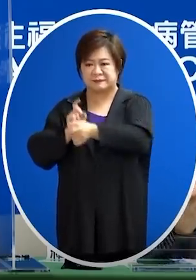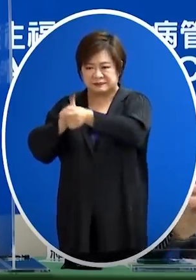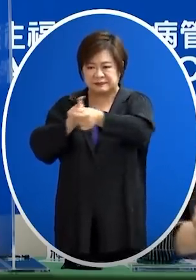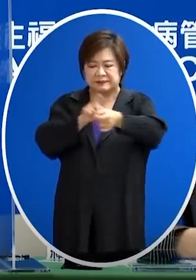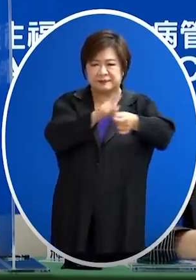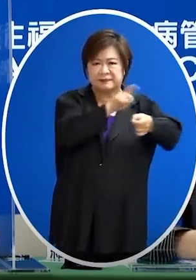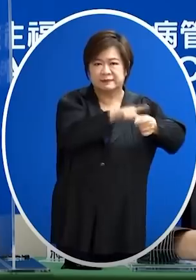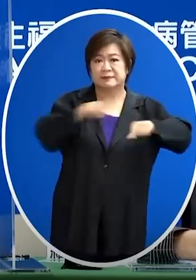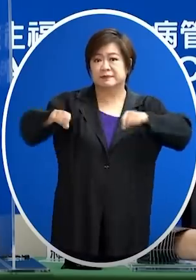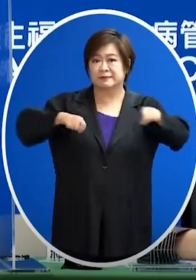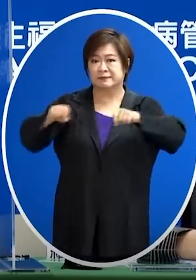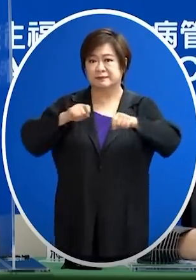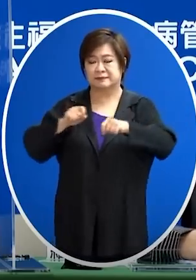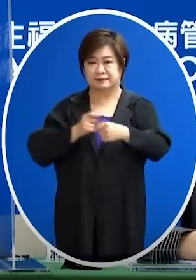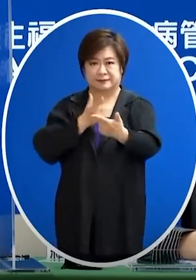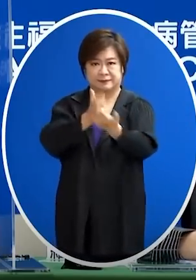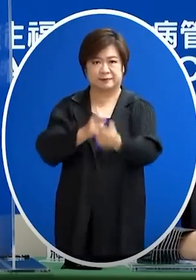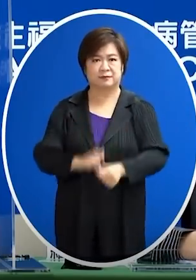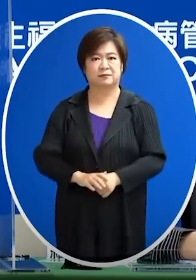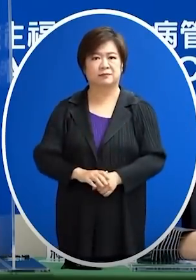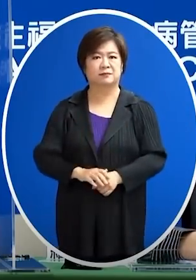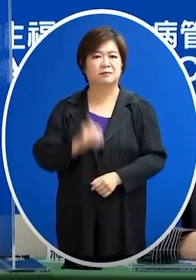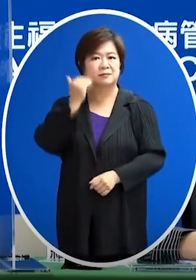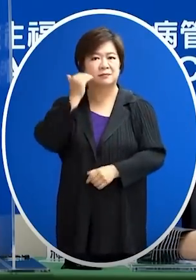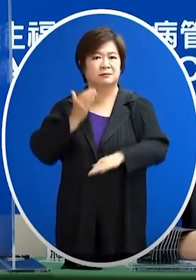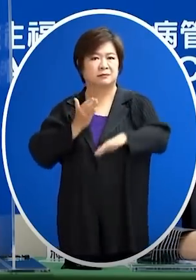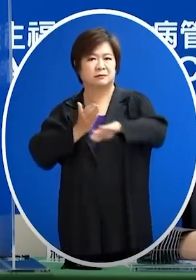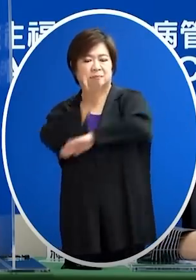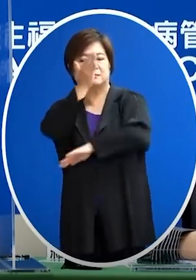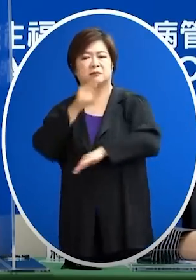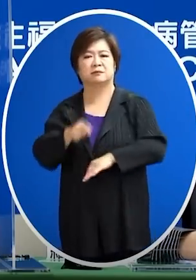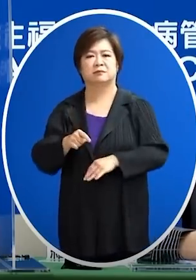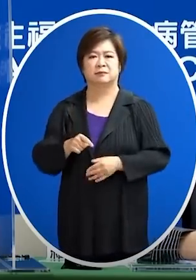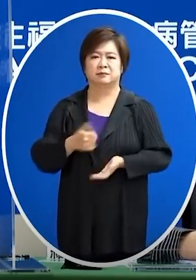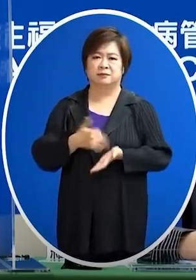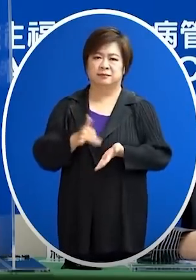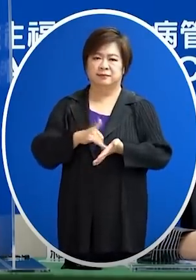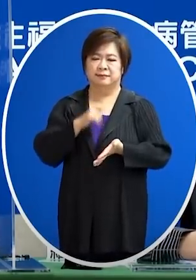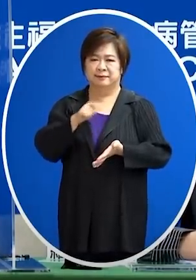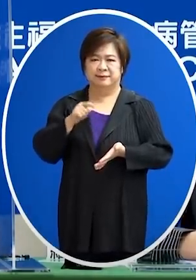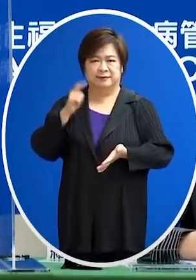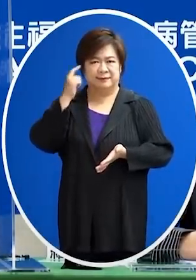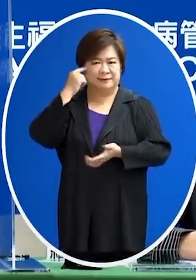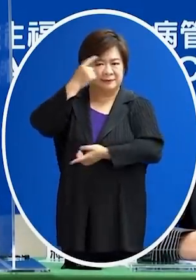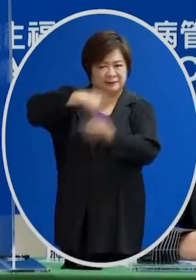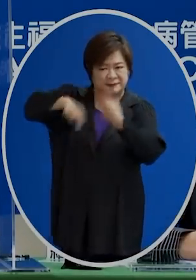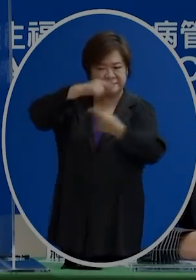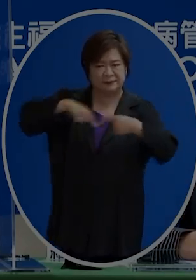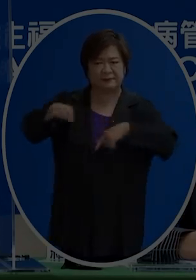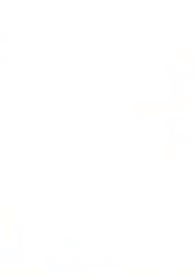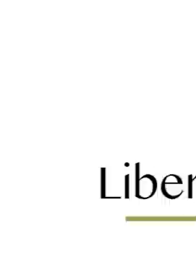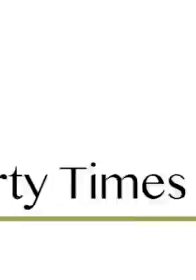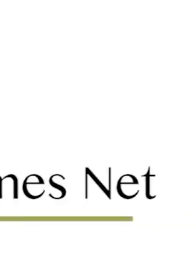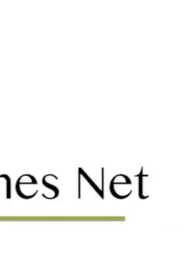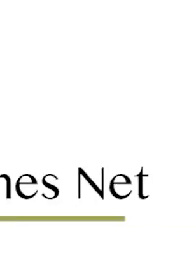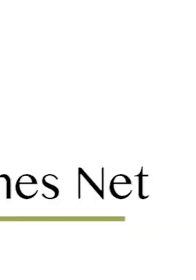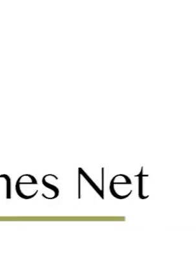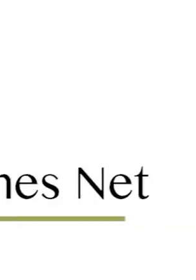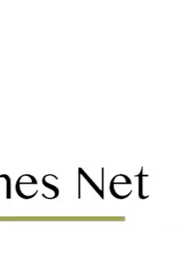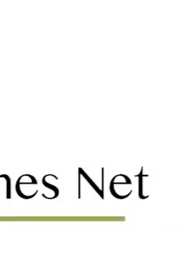特別的計畫 以防他萬一超出我們的這樣的一個推估數 那以這樣的情況來做準備